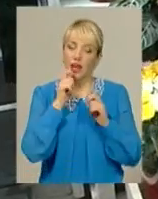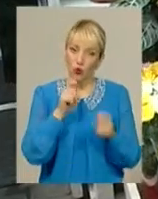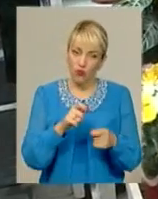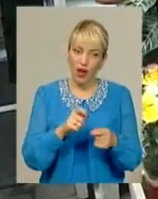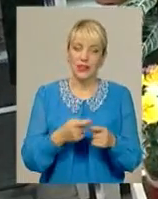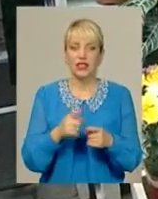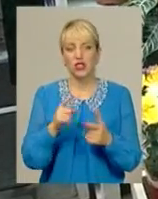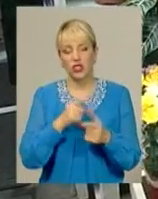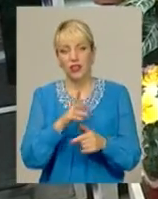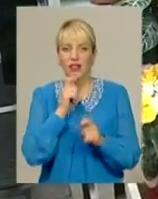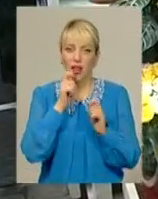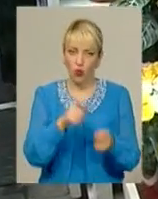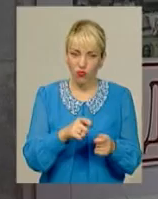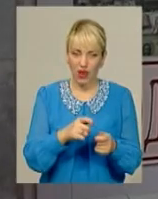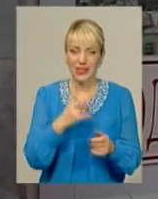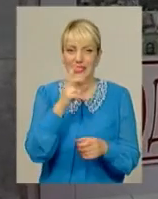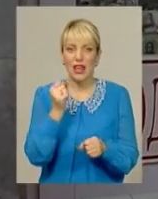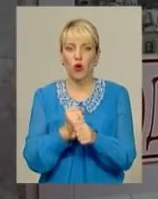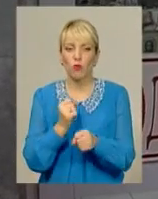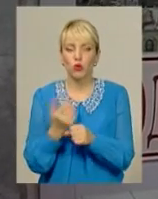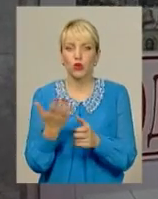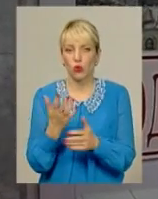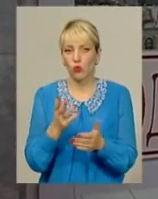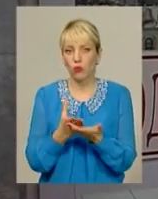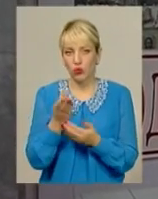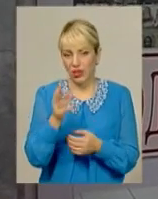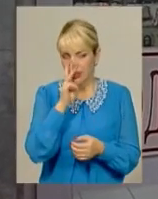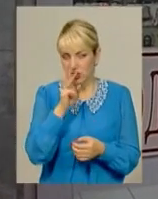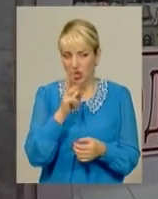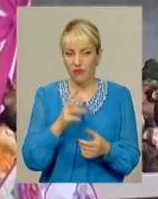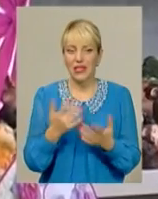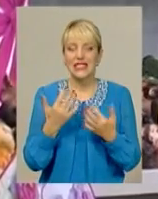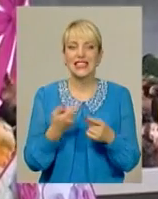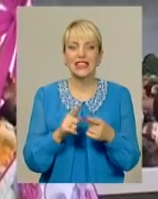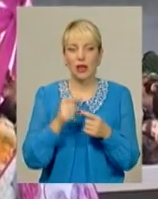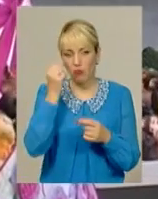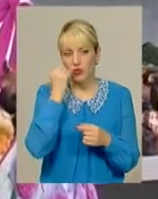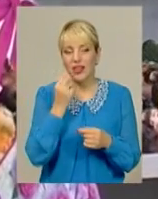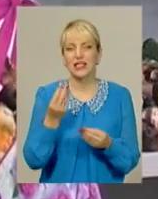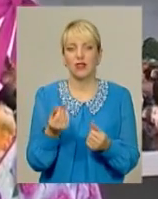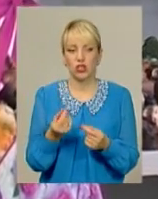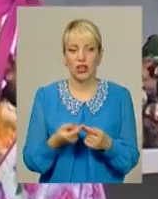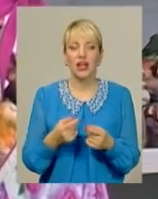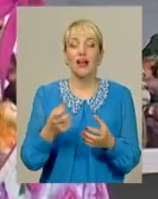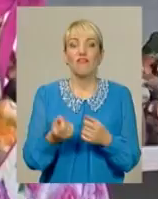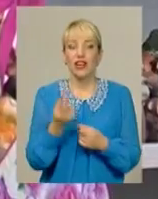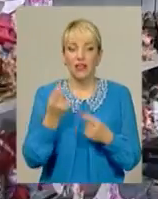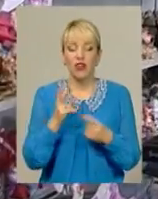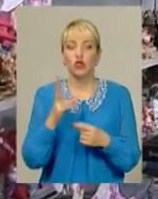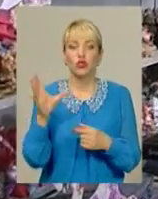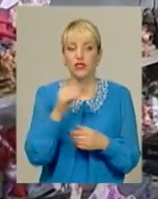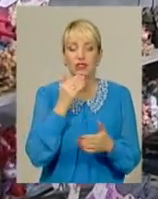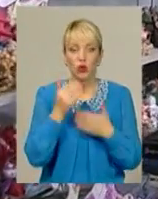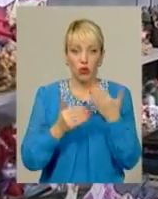оплачує держава, чи ні? І скільки має коштувати така подяка в грошовому еквіваленті? Виявляється, що всі, кого нам вдалося